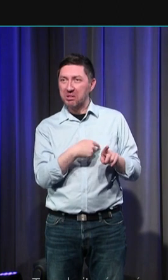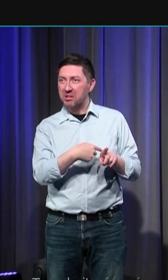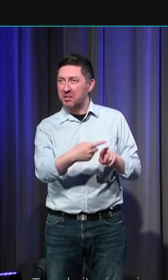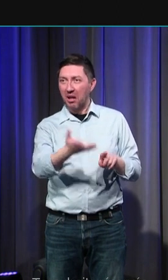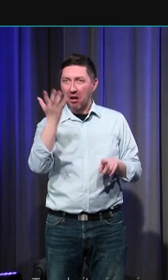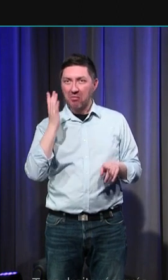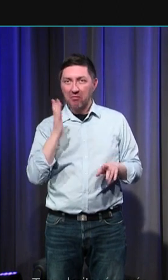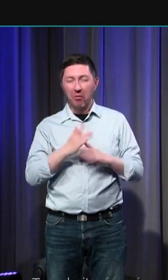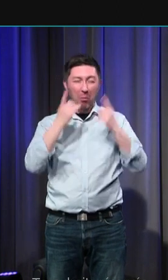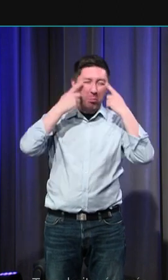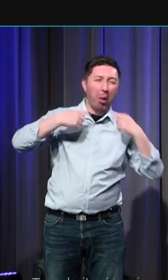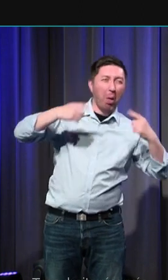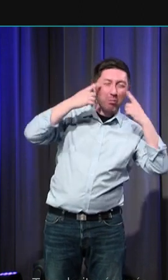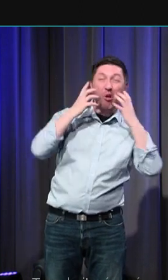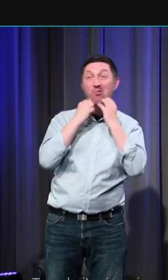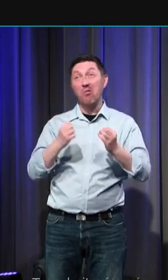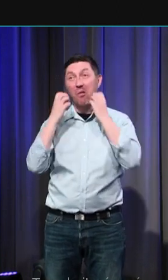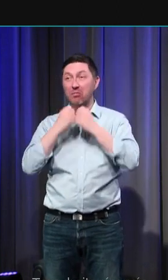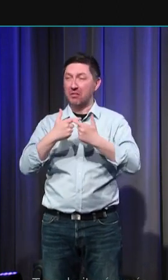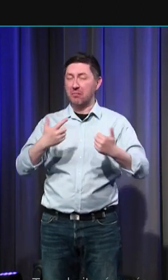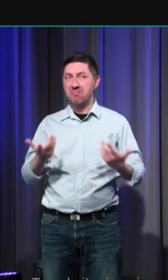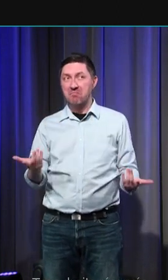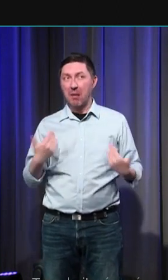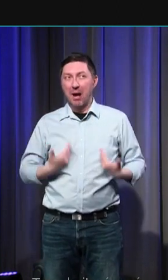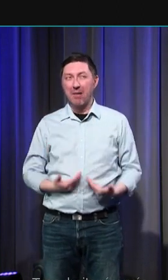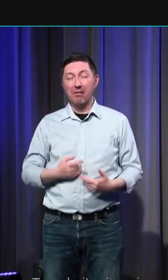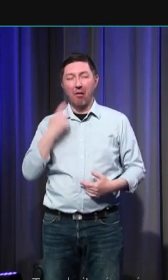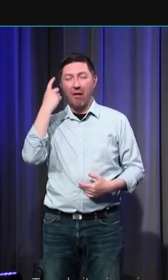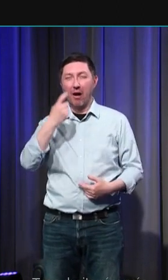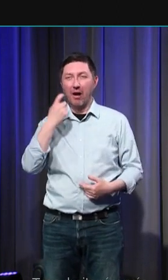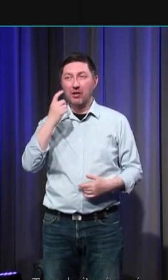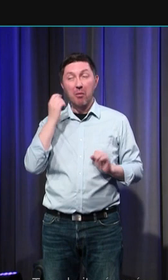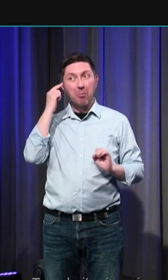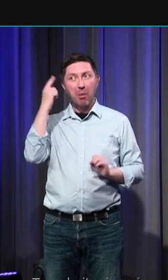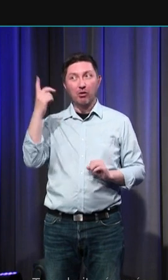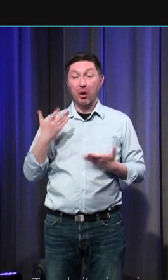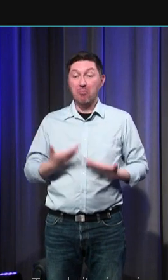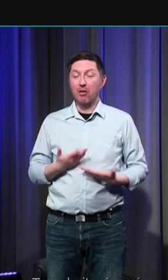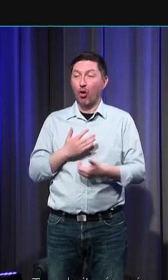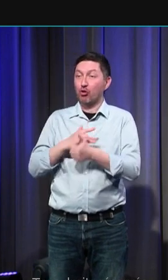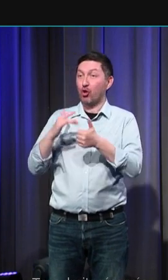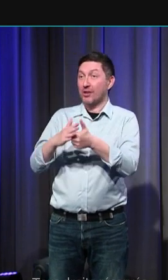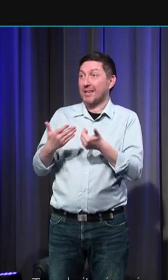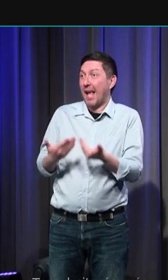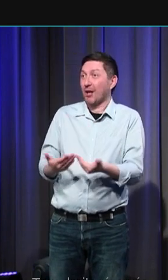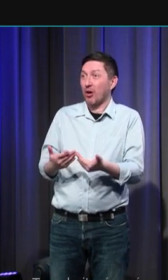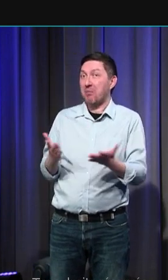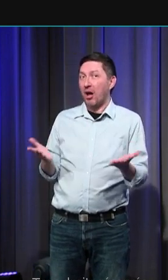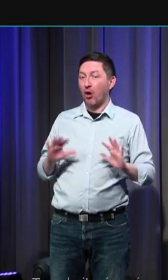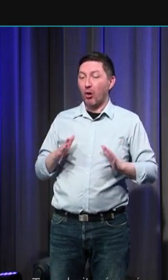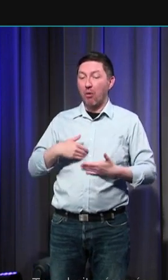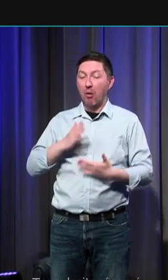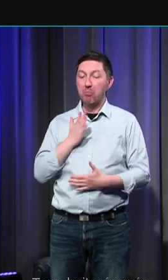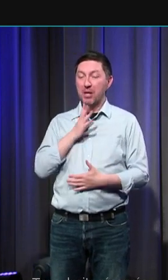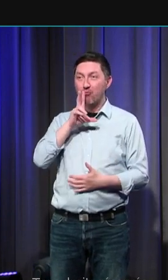siècles passés est peut-être aussi une invitation à questionner la place que nous réservons dans nos sociétés à cette part de notre